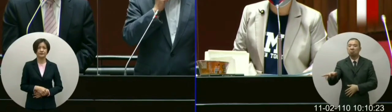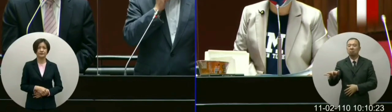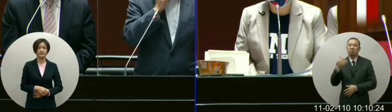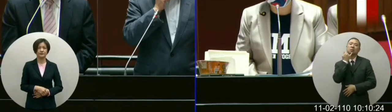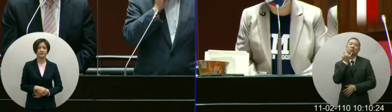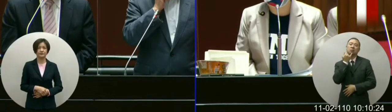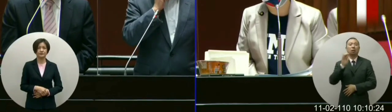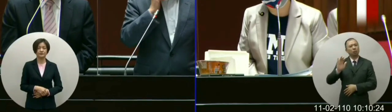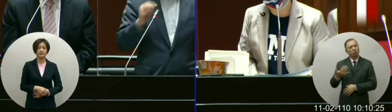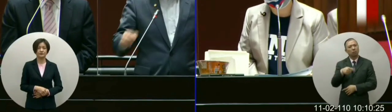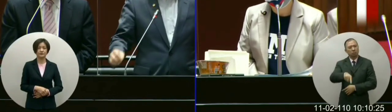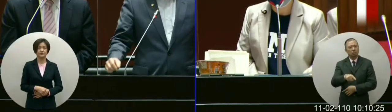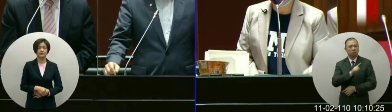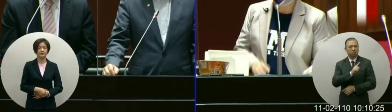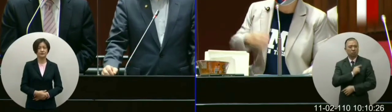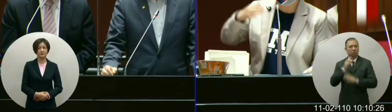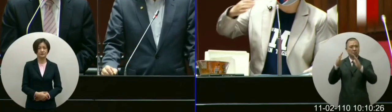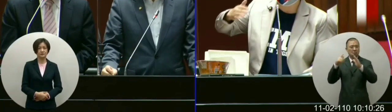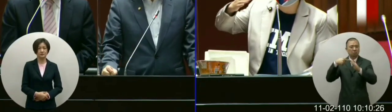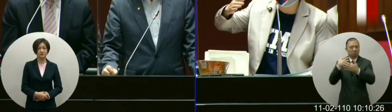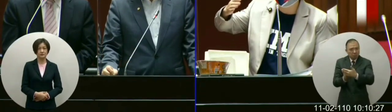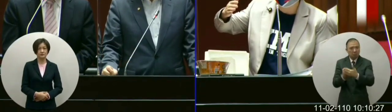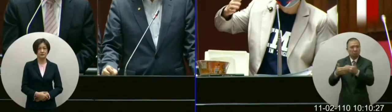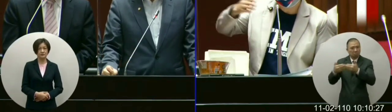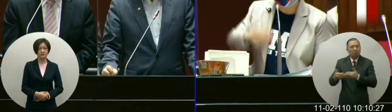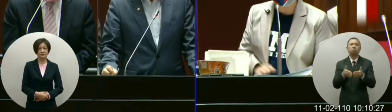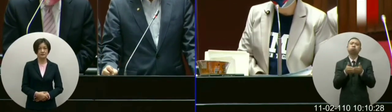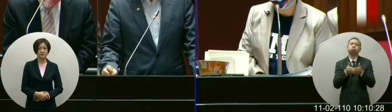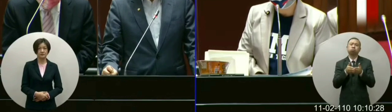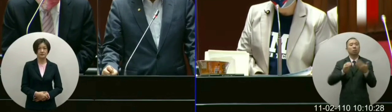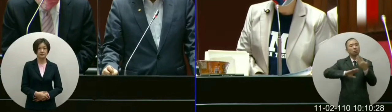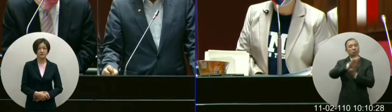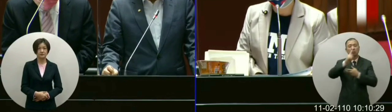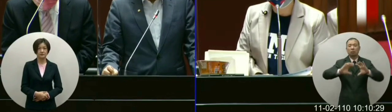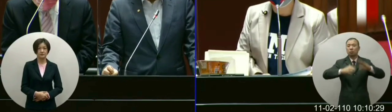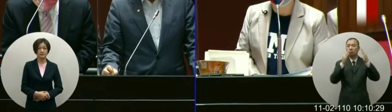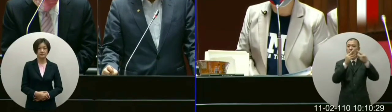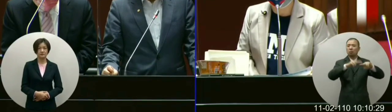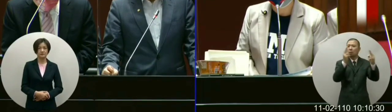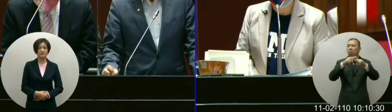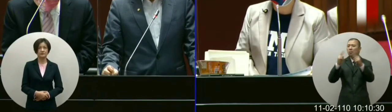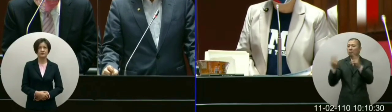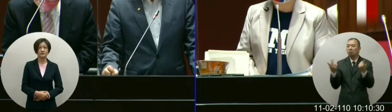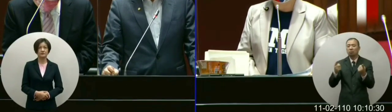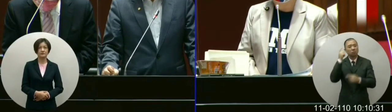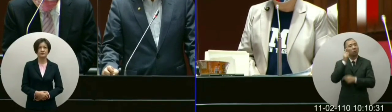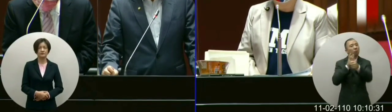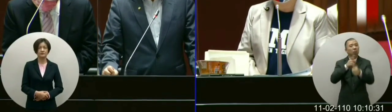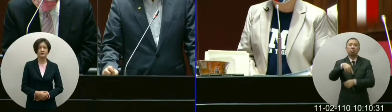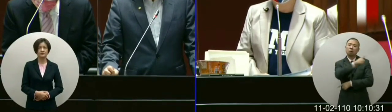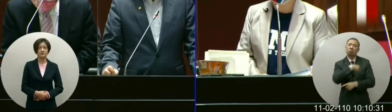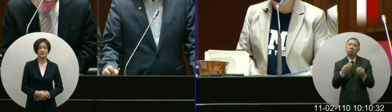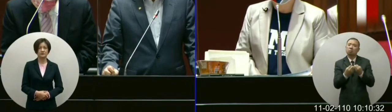可以但是他还是要依照隔离但是其他的国家陆续已经在开放那这些人要怎么办很多人